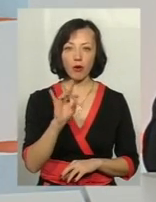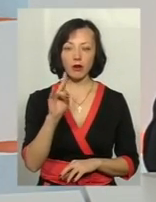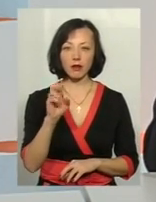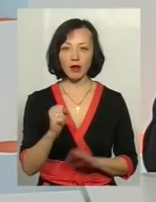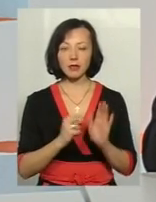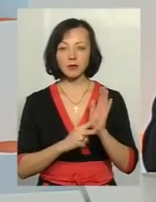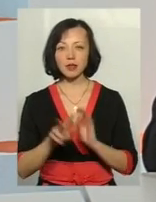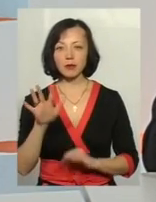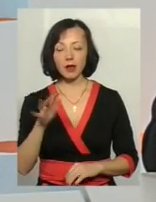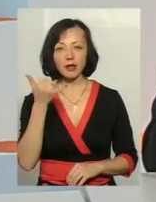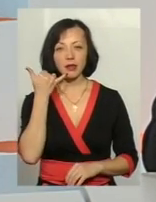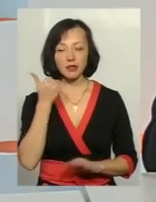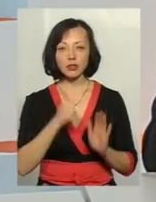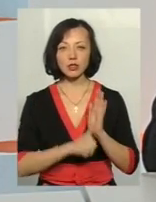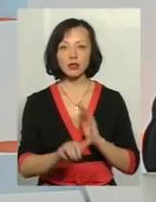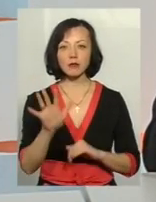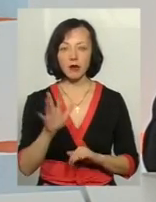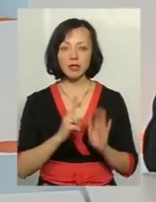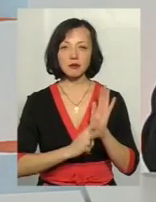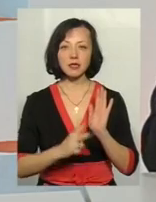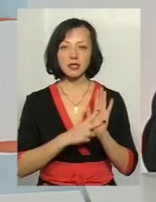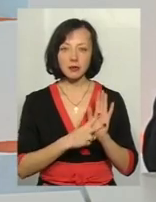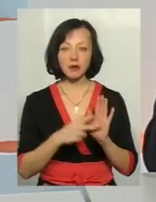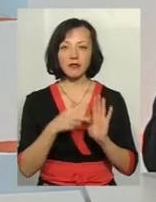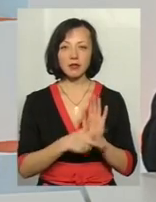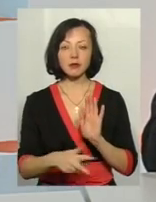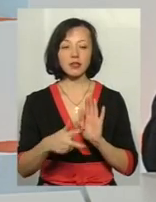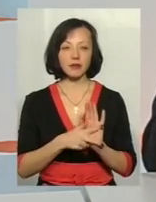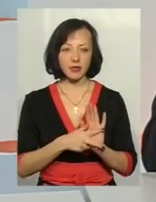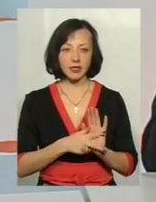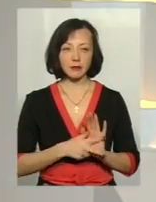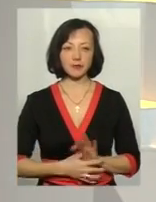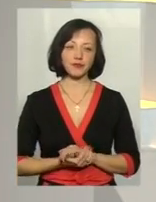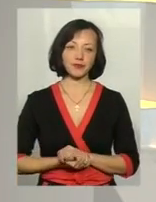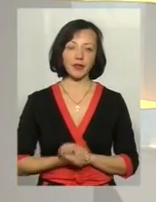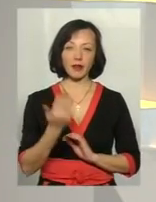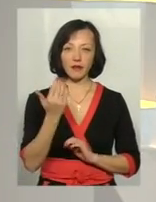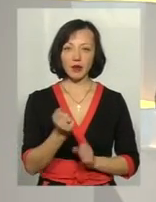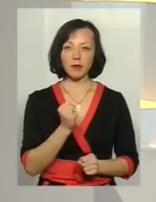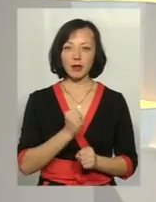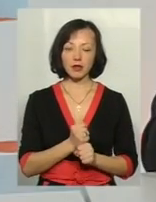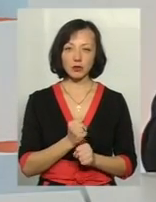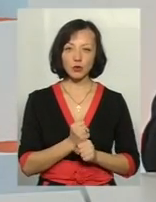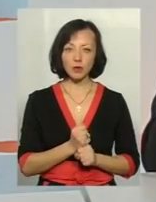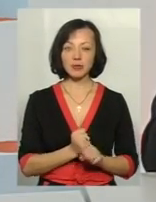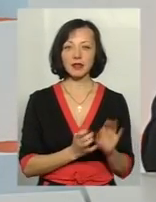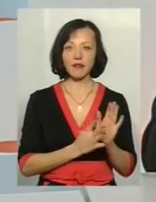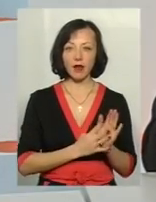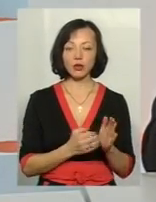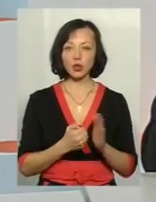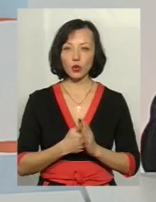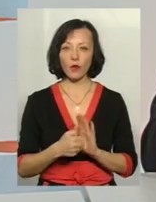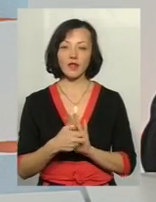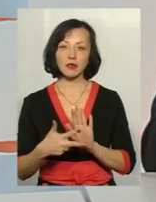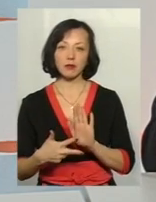і телефон... 65-77-88. Ви працюєте в який період? Ми працюємо з 9 до